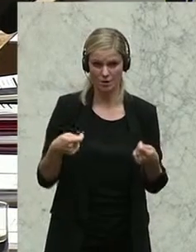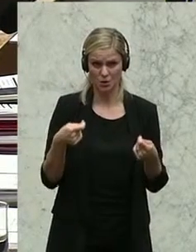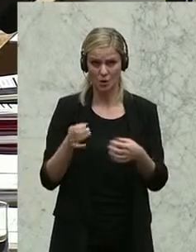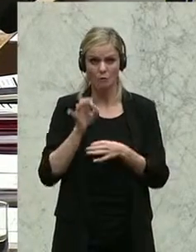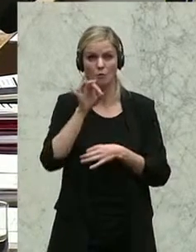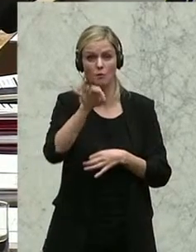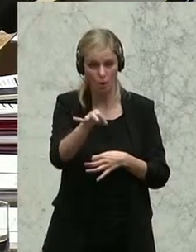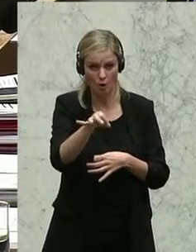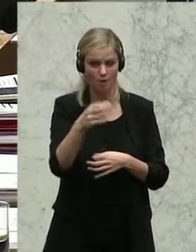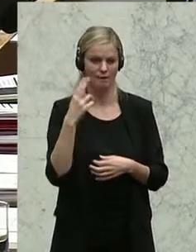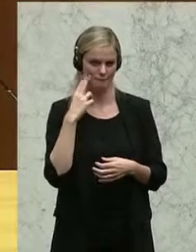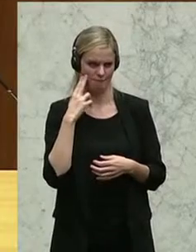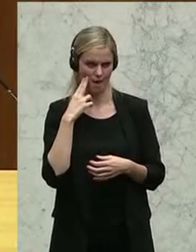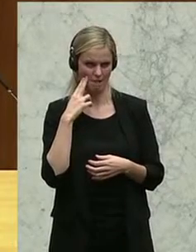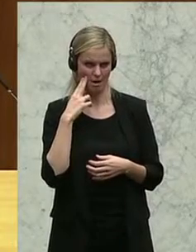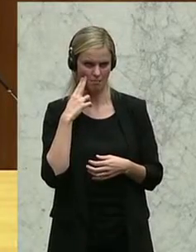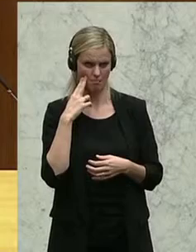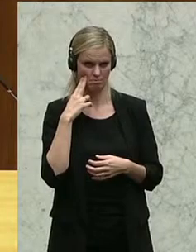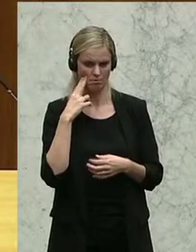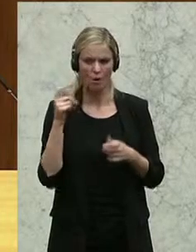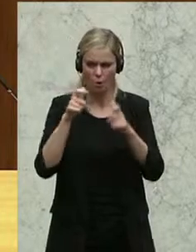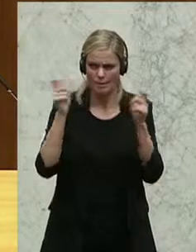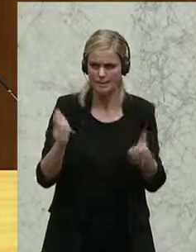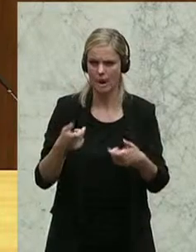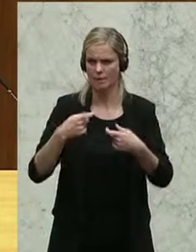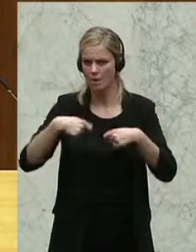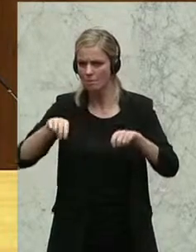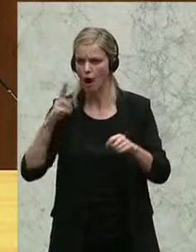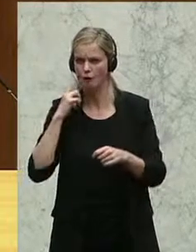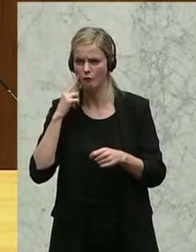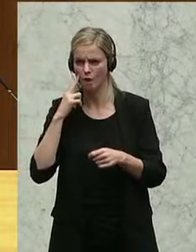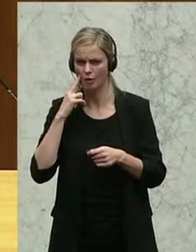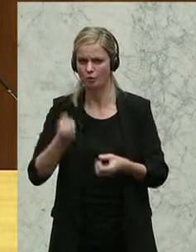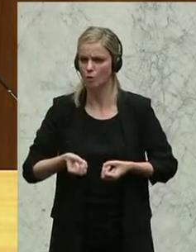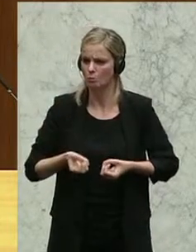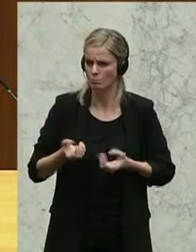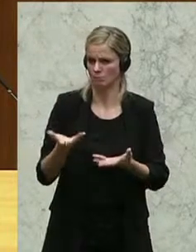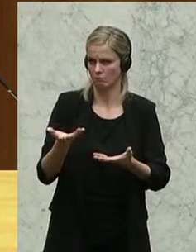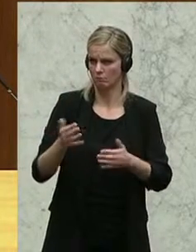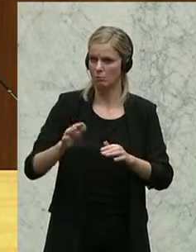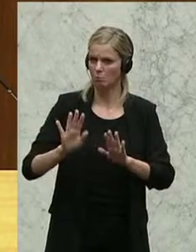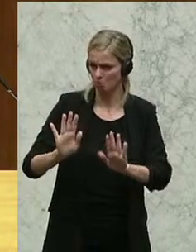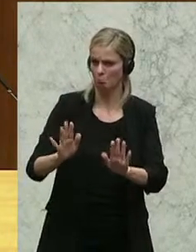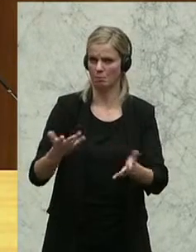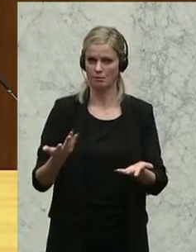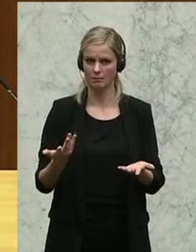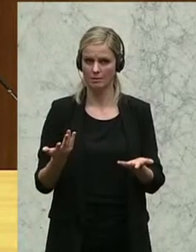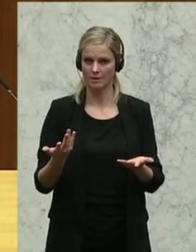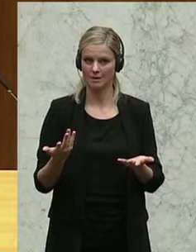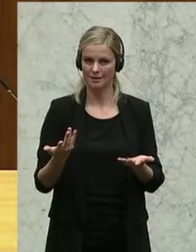Firmen, der Konzerne und der Baufirmen gestopft, weil die